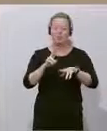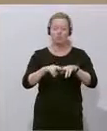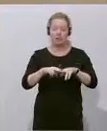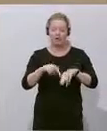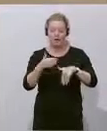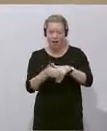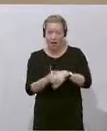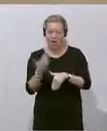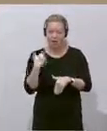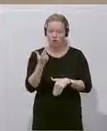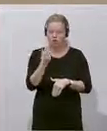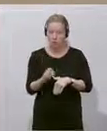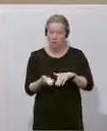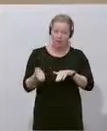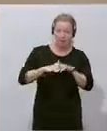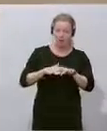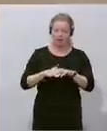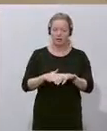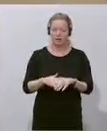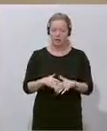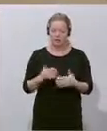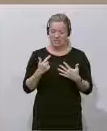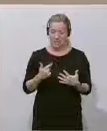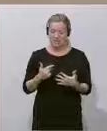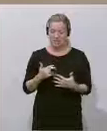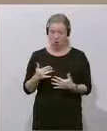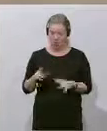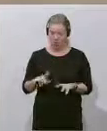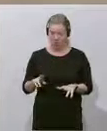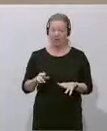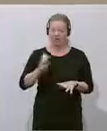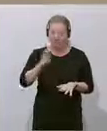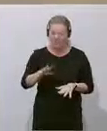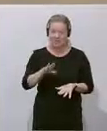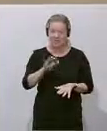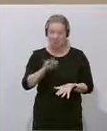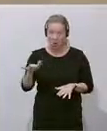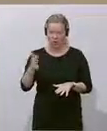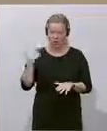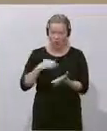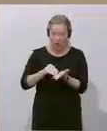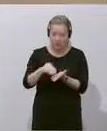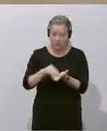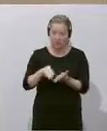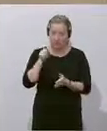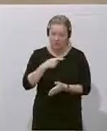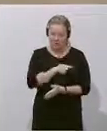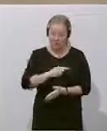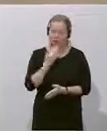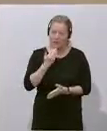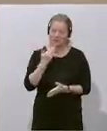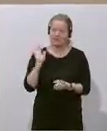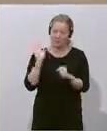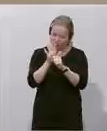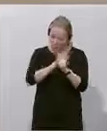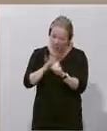Sie doppelt überstehen worden sind, das soll schon 7 Millionen, 14 Millionen ausgegeben werden, ist das eine Partei der vorsätzlichen Täuschung. Wenn